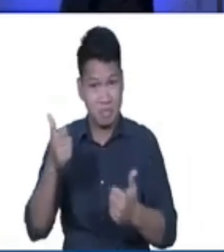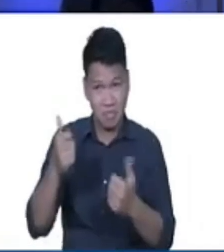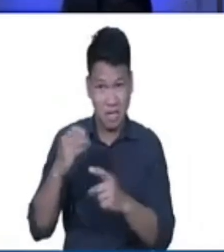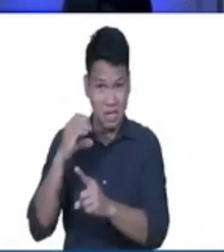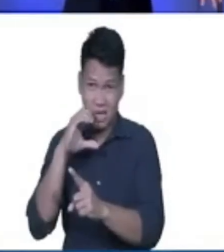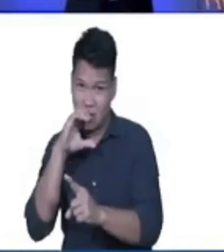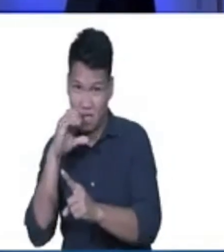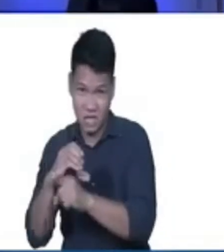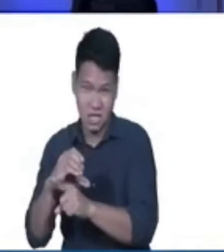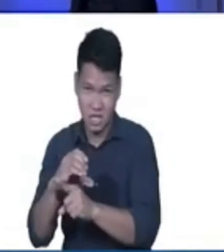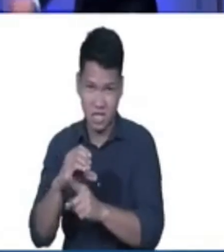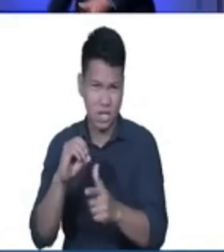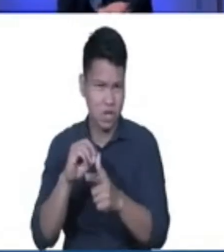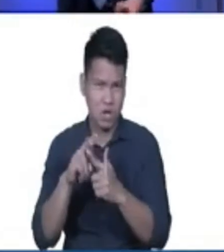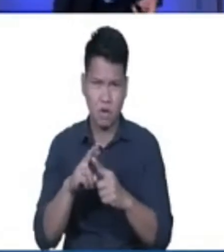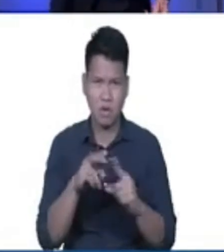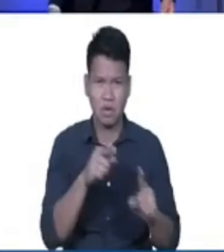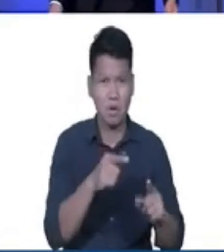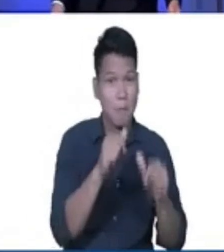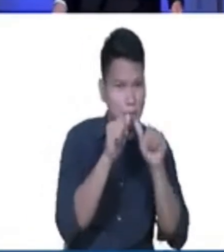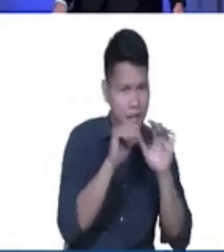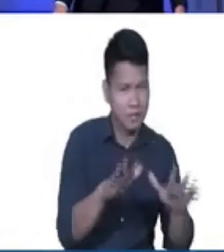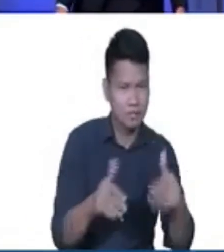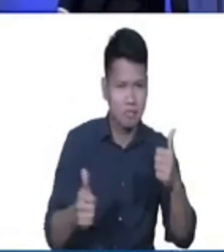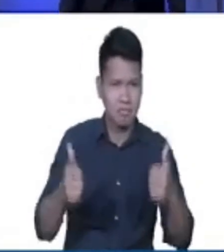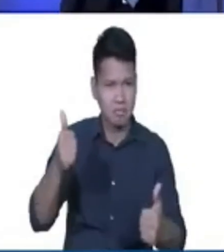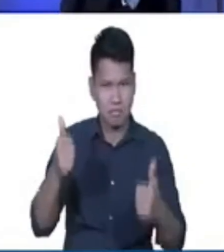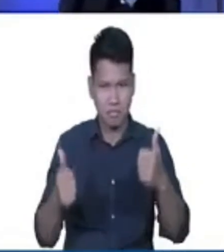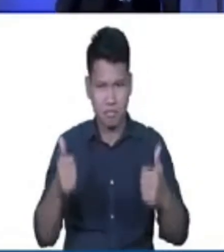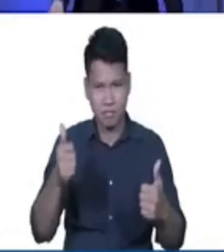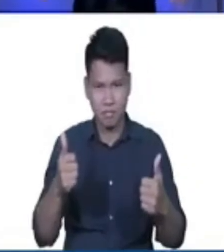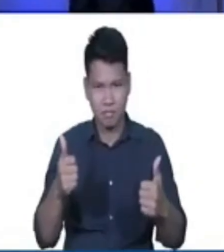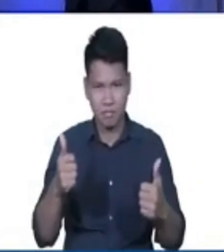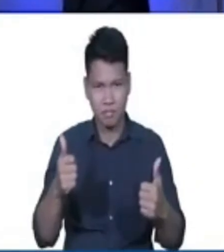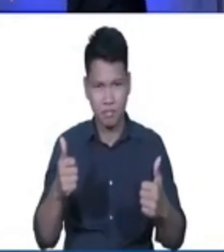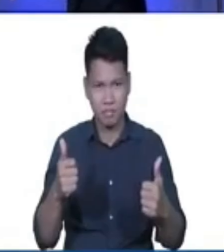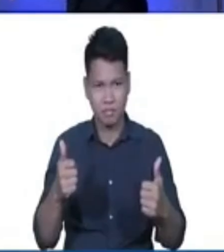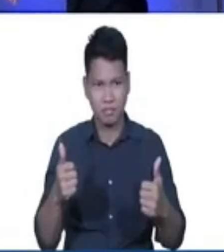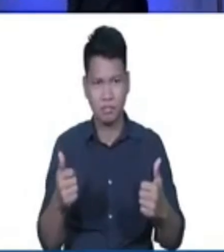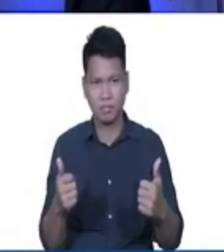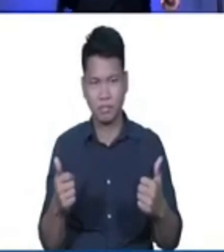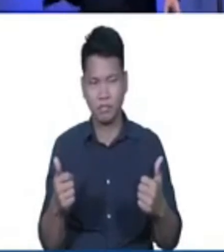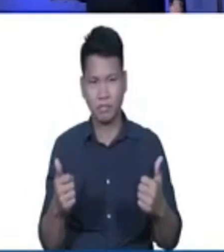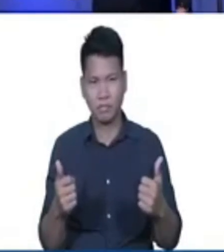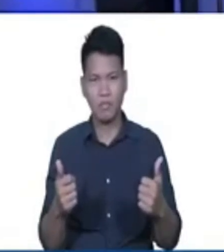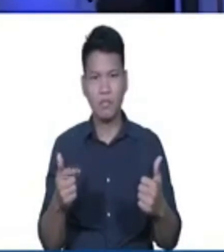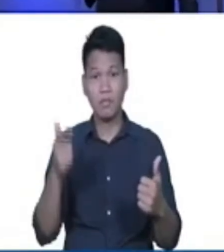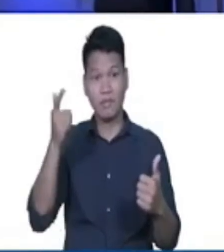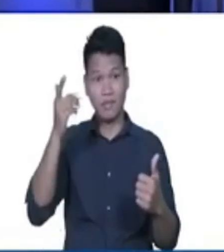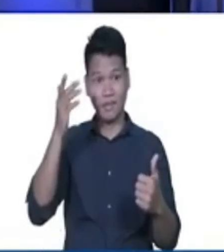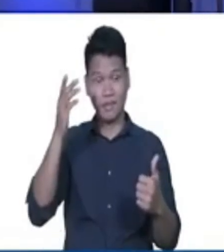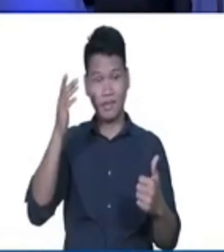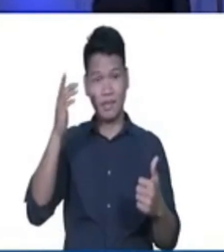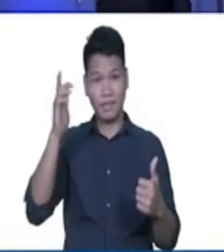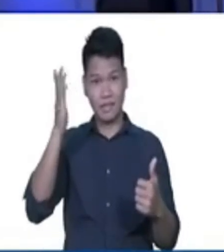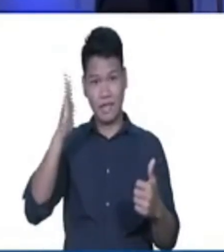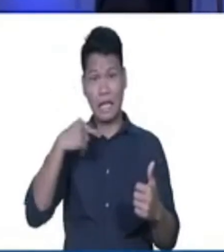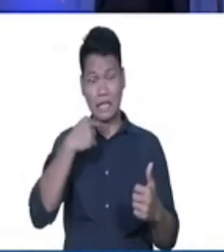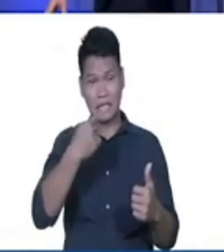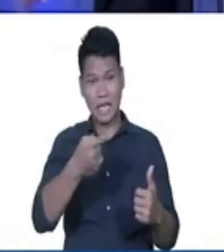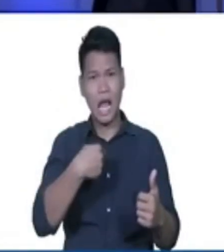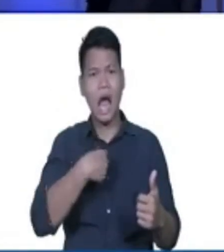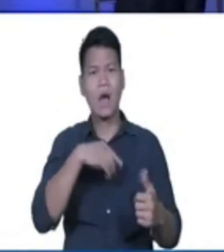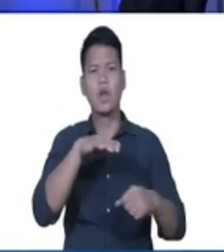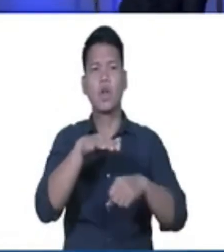God's blessing or God's curse and ang sabi po niya I will call heaven and earth